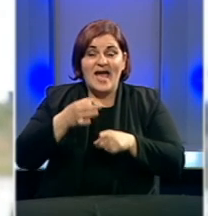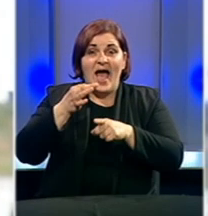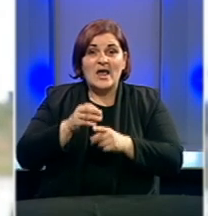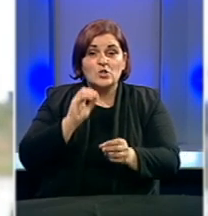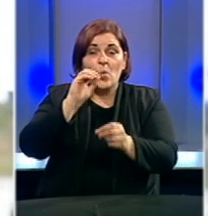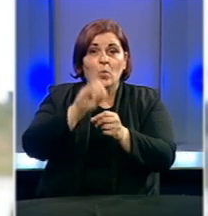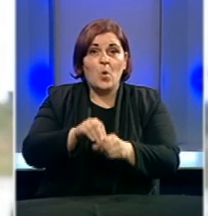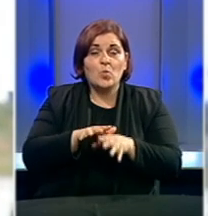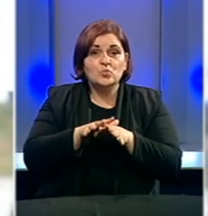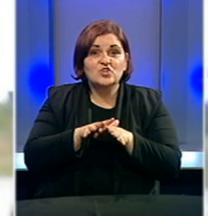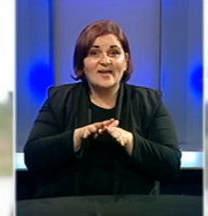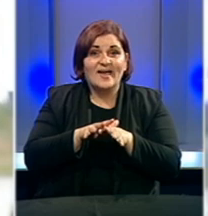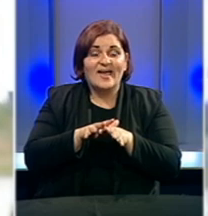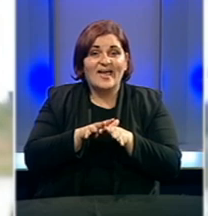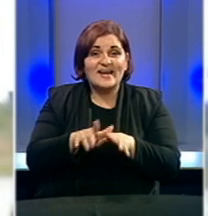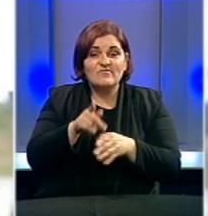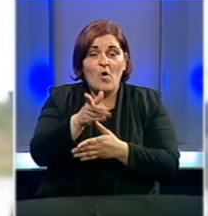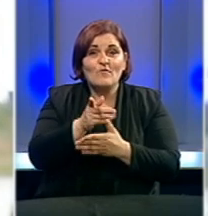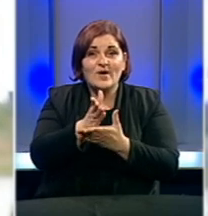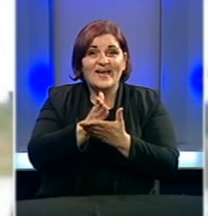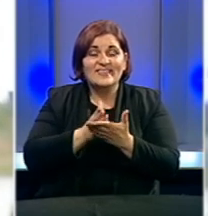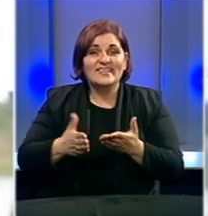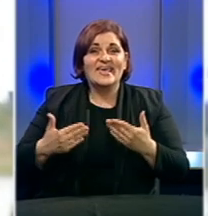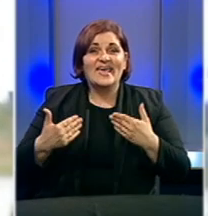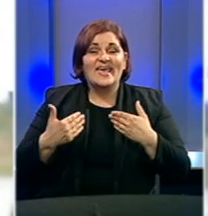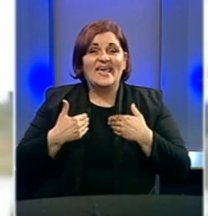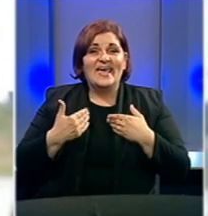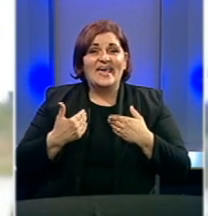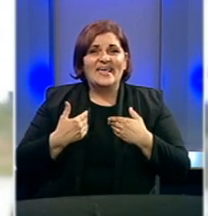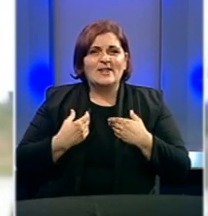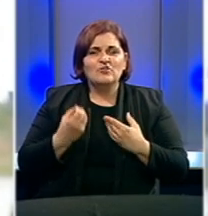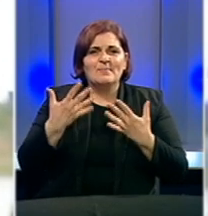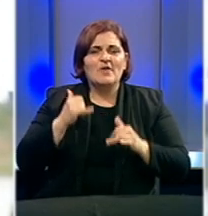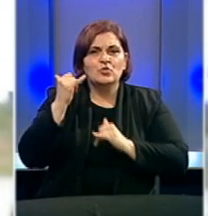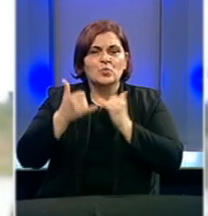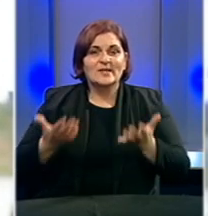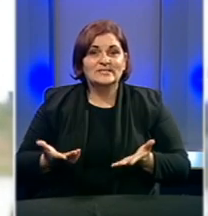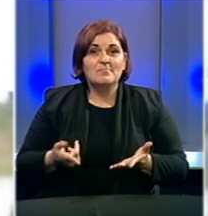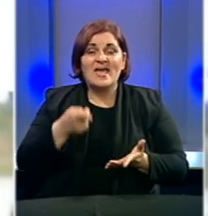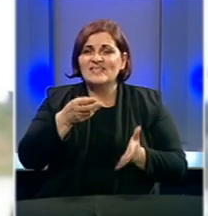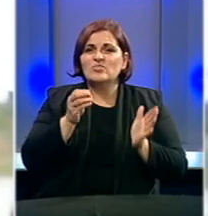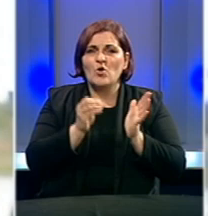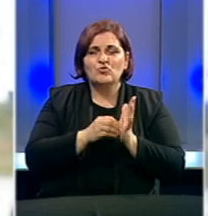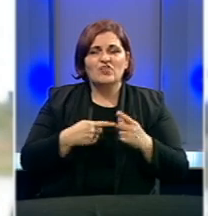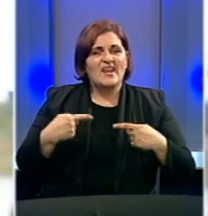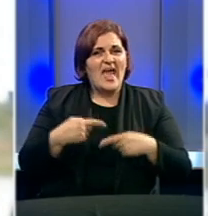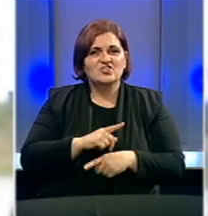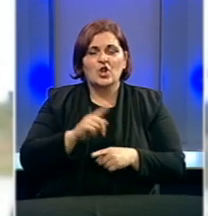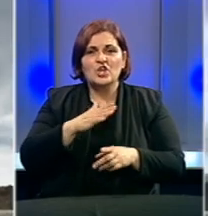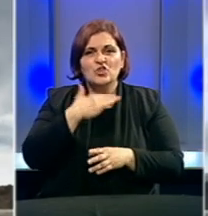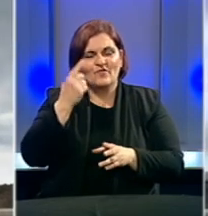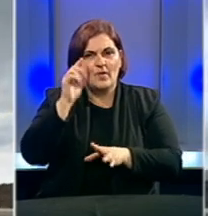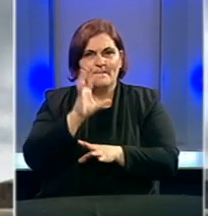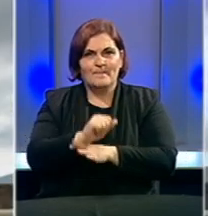uključi u razvoj toga dijela naše grane gospodarstva turizma i mislim da to još uvijek na žalost nije dovoljno